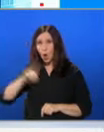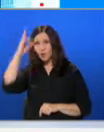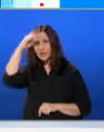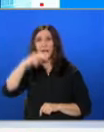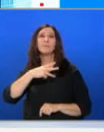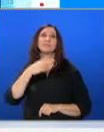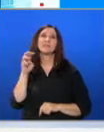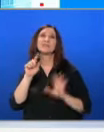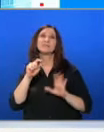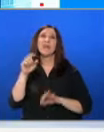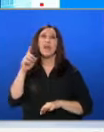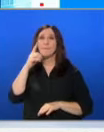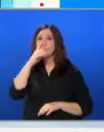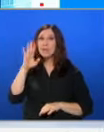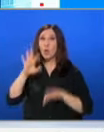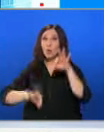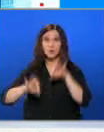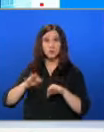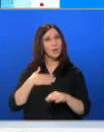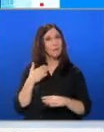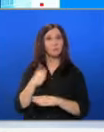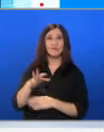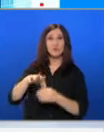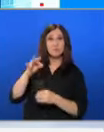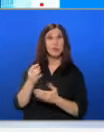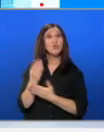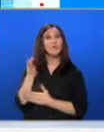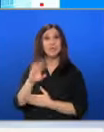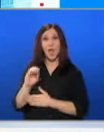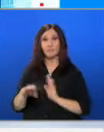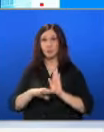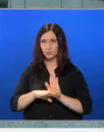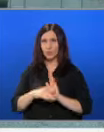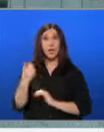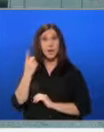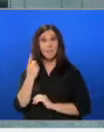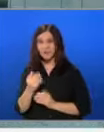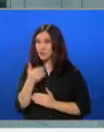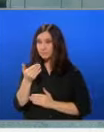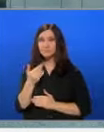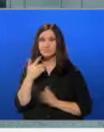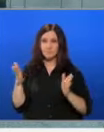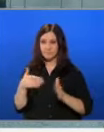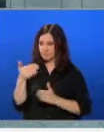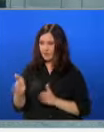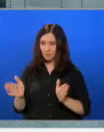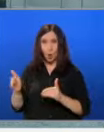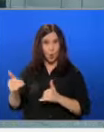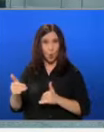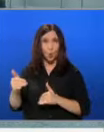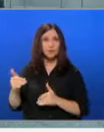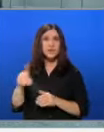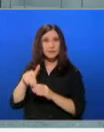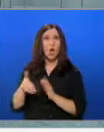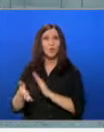370 милиона гласоподаватели имат право да избират новите евродепутати. Първи претурните се отправиха избирателите от